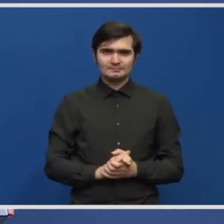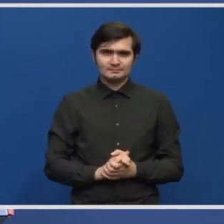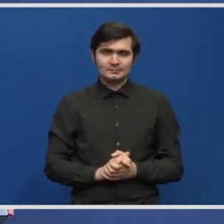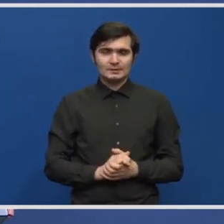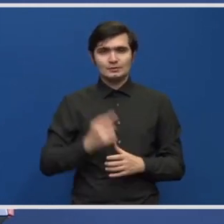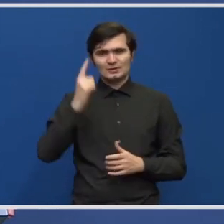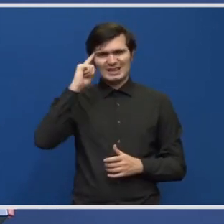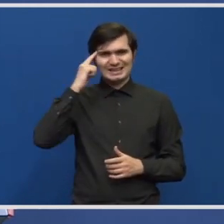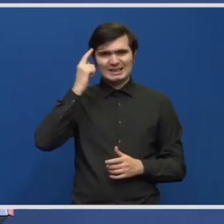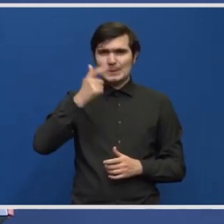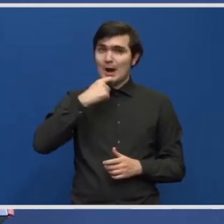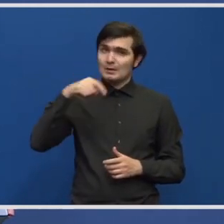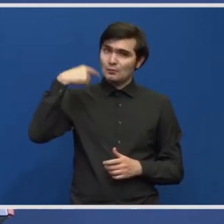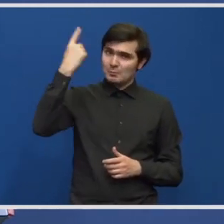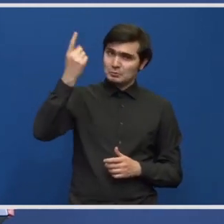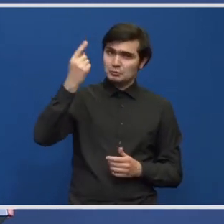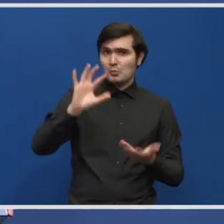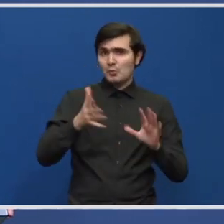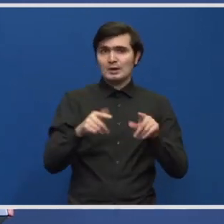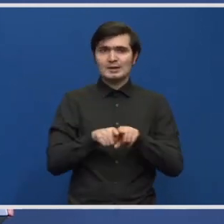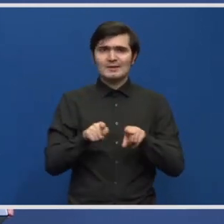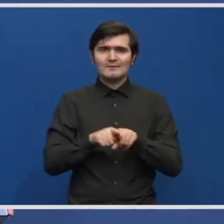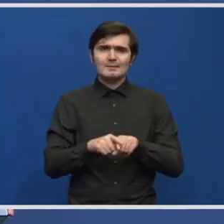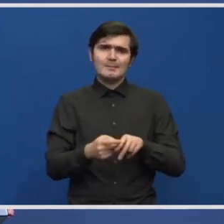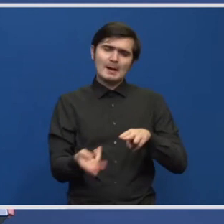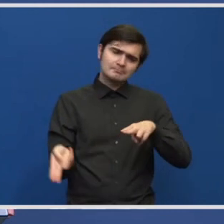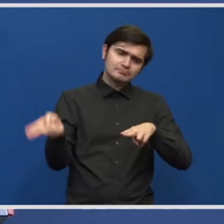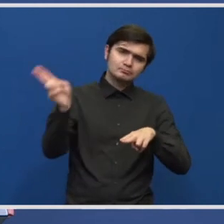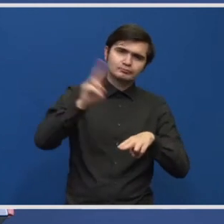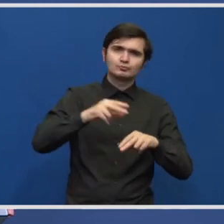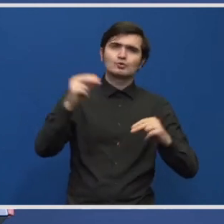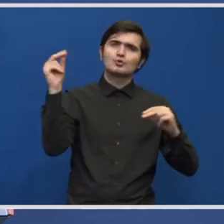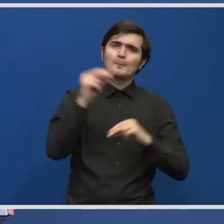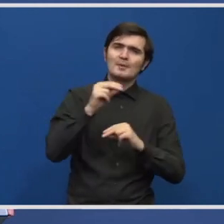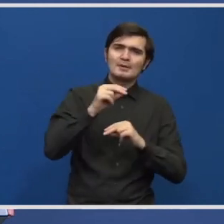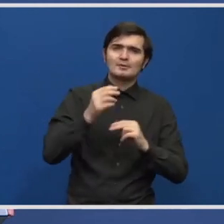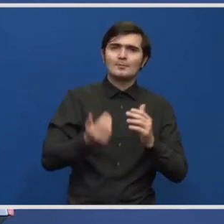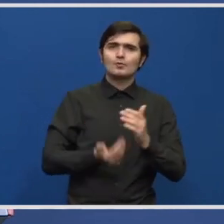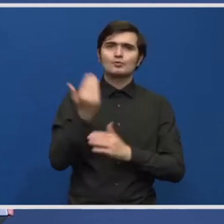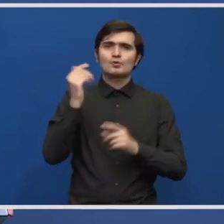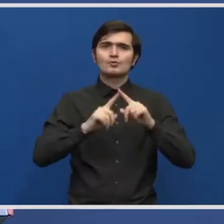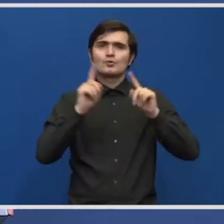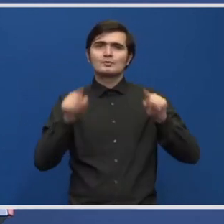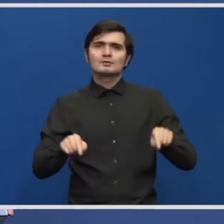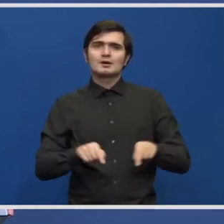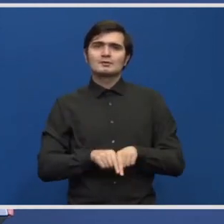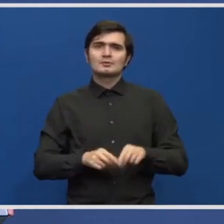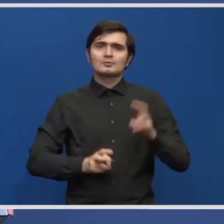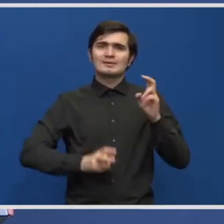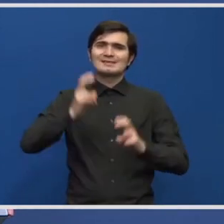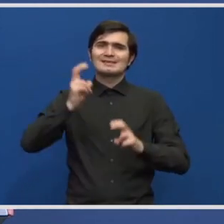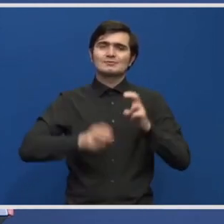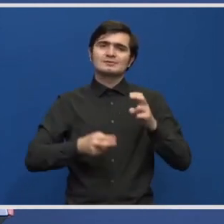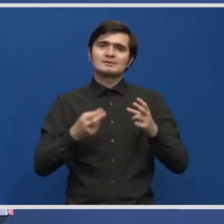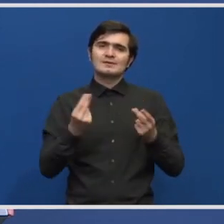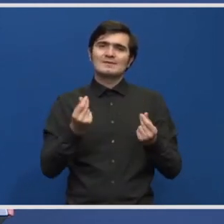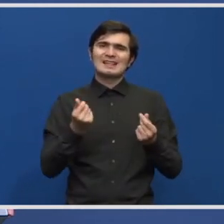pentru anii următori dacă va fi nevoie să suplimentăm inclusiv cu noi contracte cu instituțiile financiare internaționale.